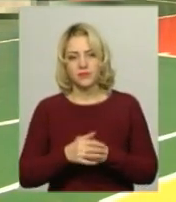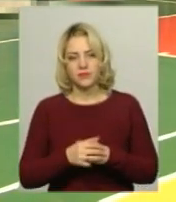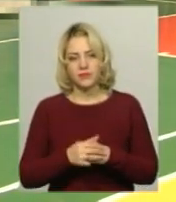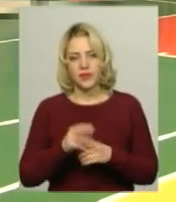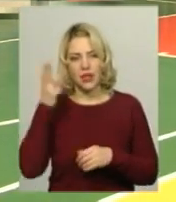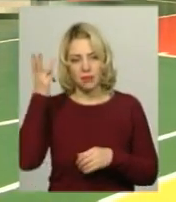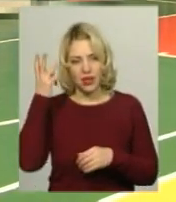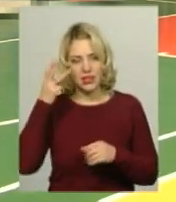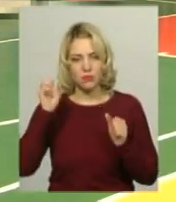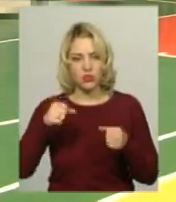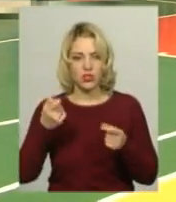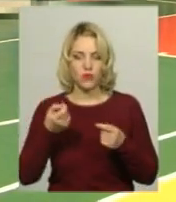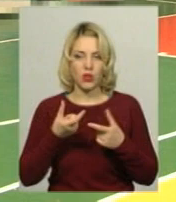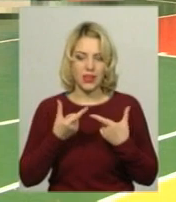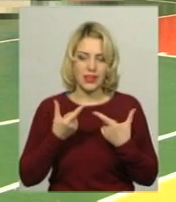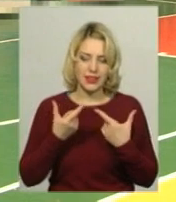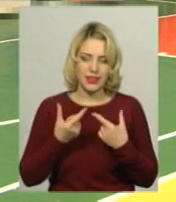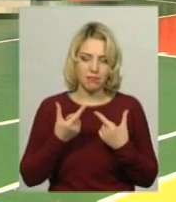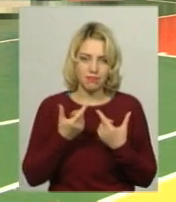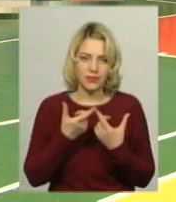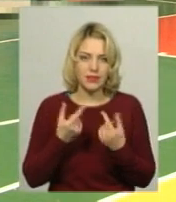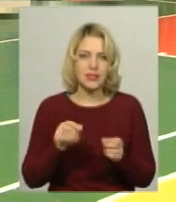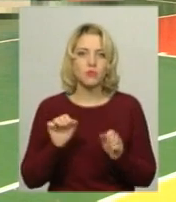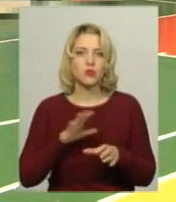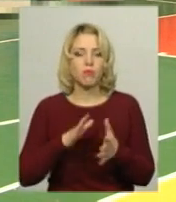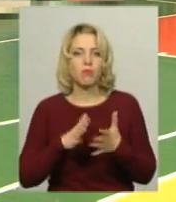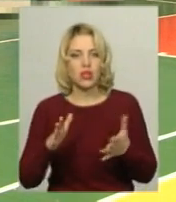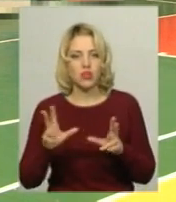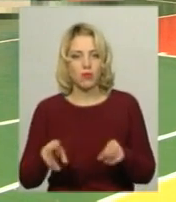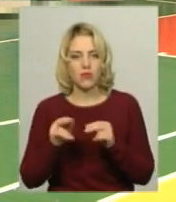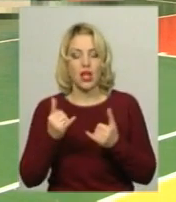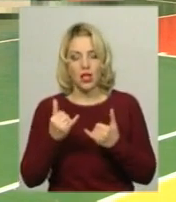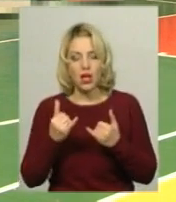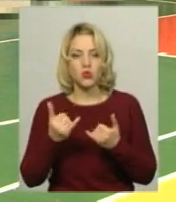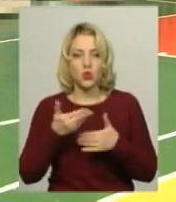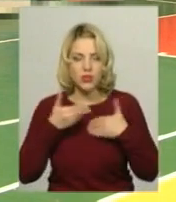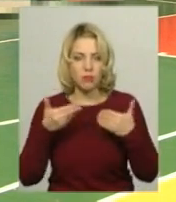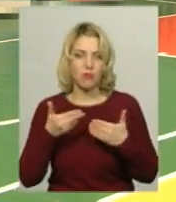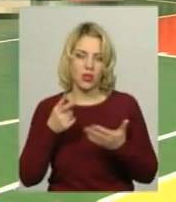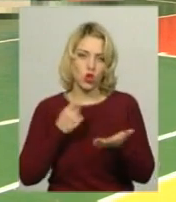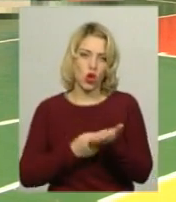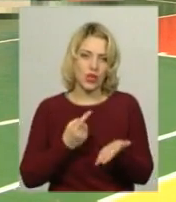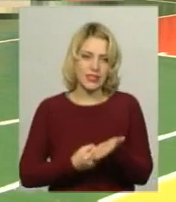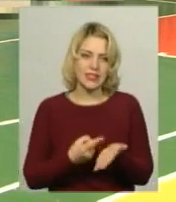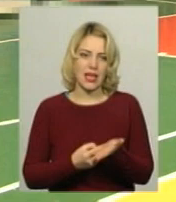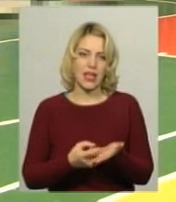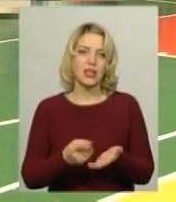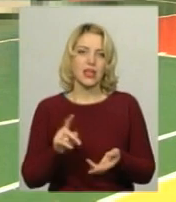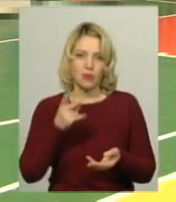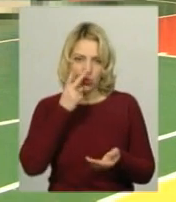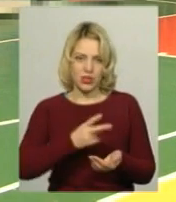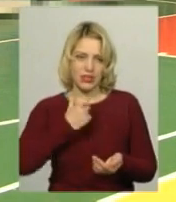Хмельницькому, можливо, трошки більше повезло, але сьогодні ми доказали, що ми маємо теж зуби,